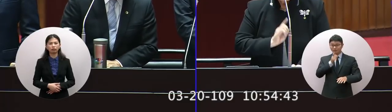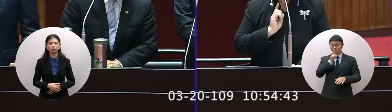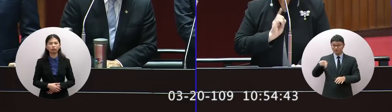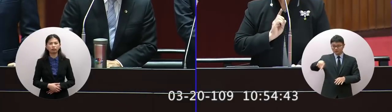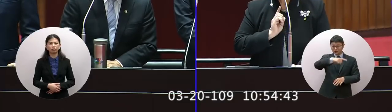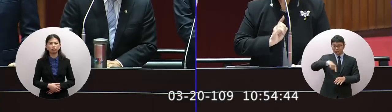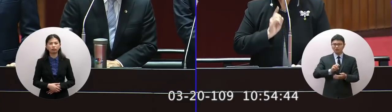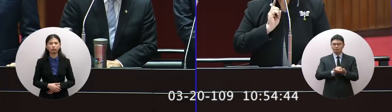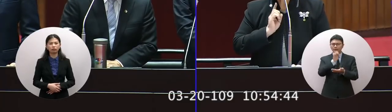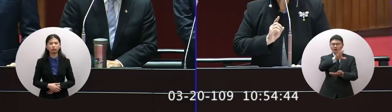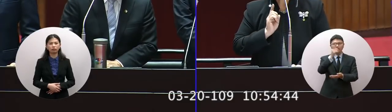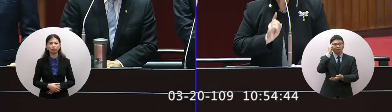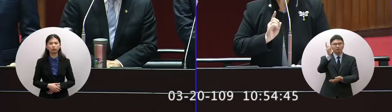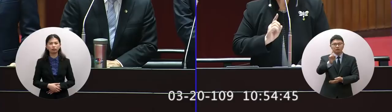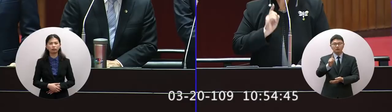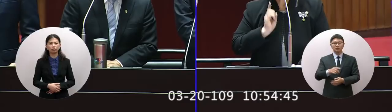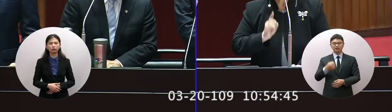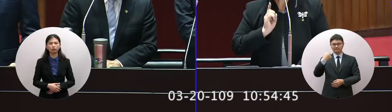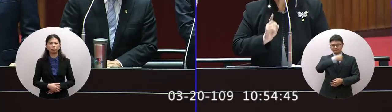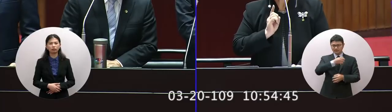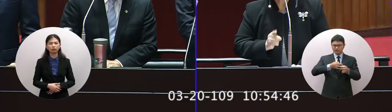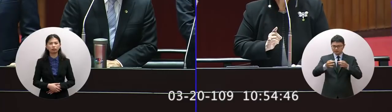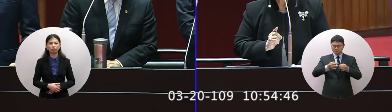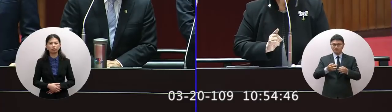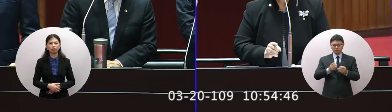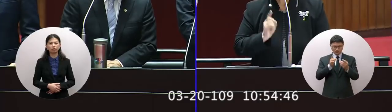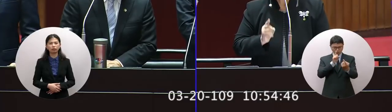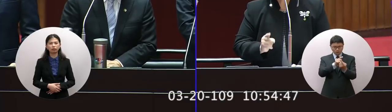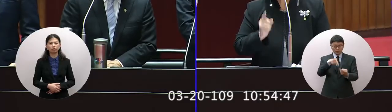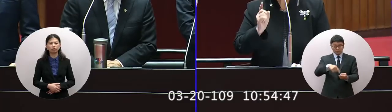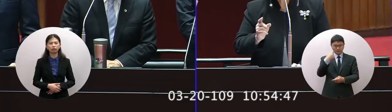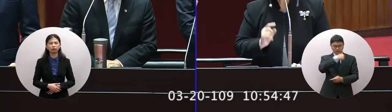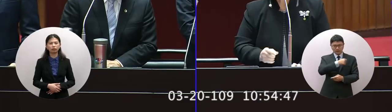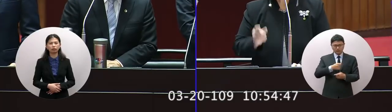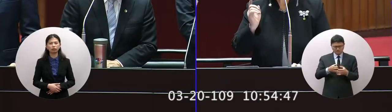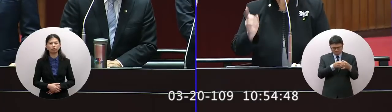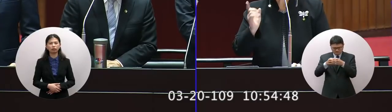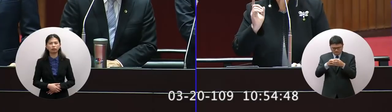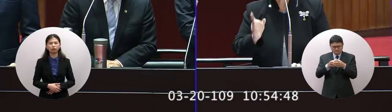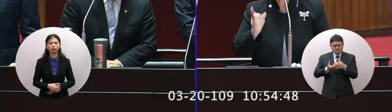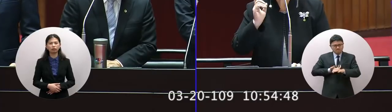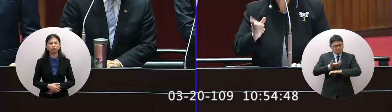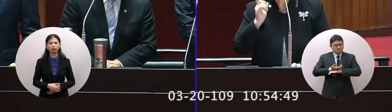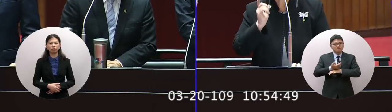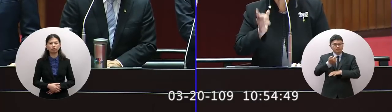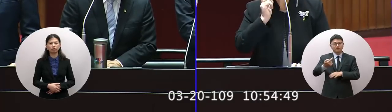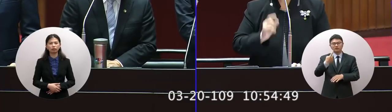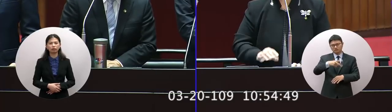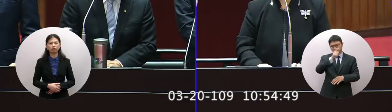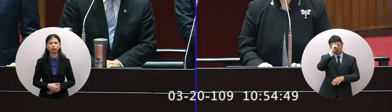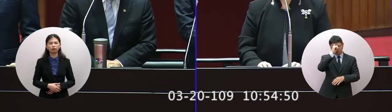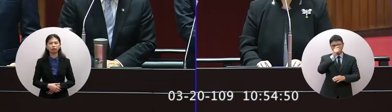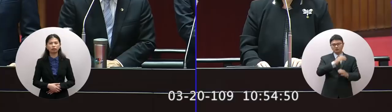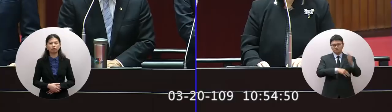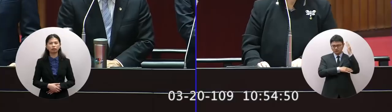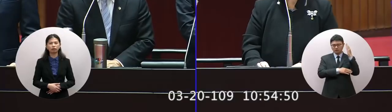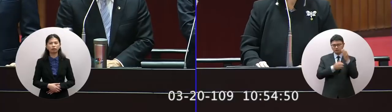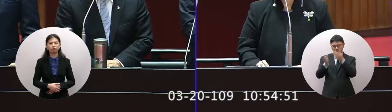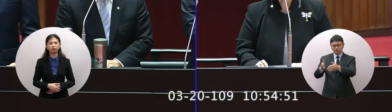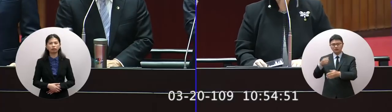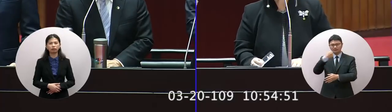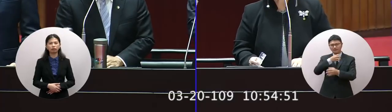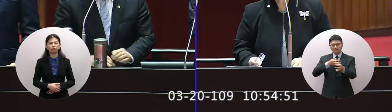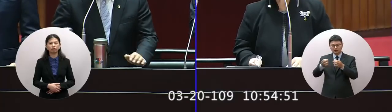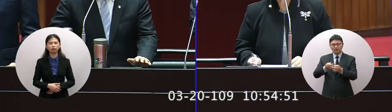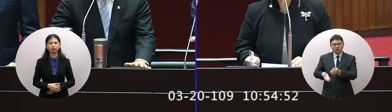這是我們台商對國家的相信力在這裡我也希望一定要讓台商一個輕盈的鼓勵